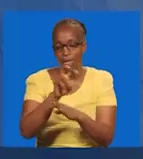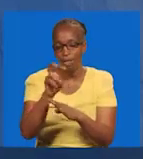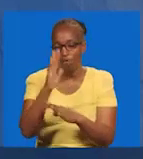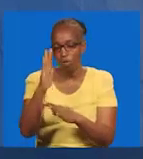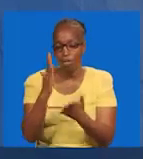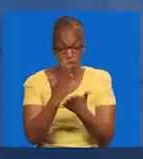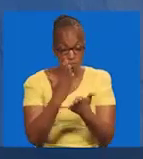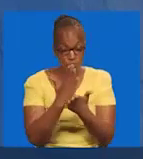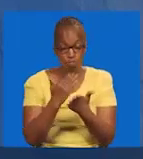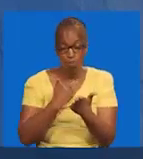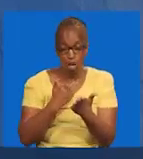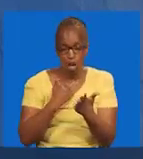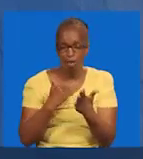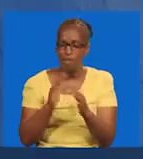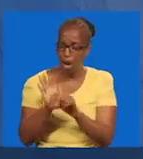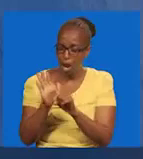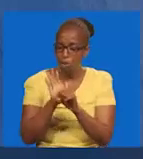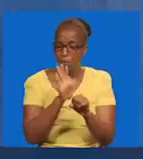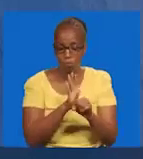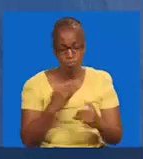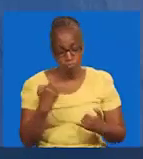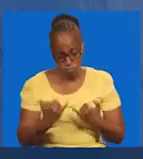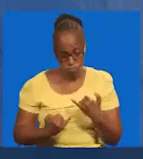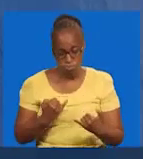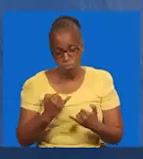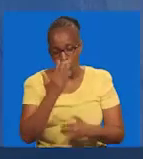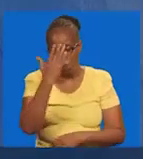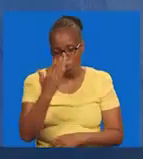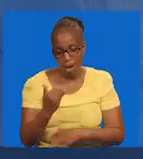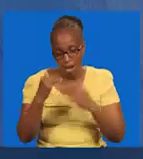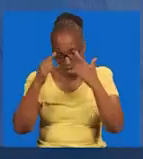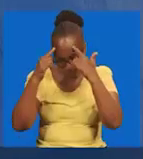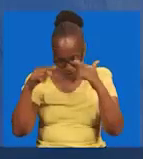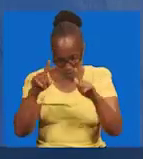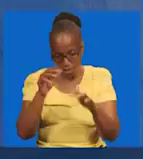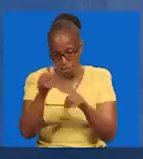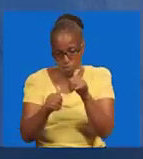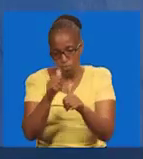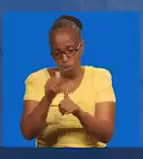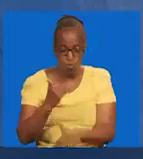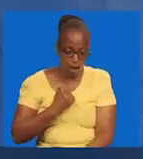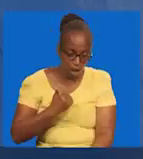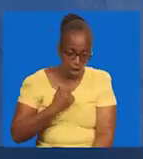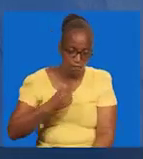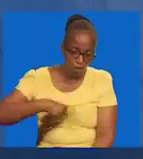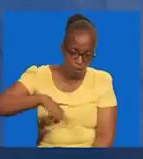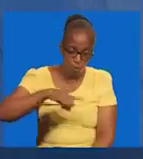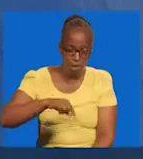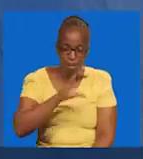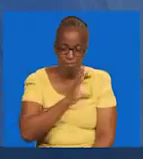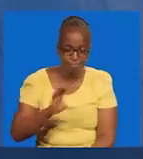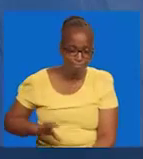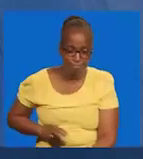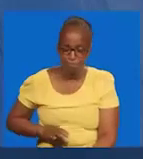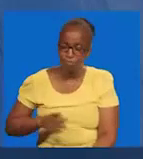Mtanzamaji, ninayo furaha tele, kwa sababu, ya ushindi, tulio nao,